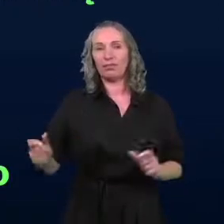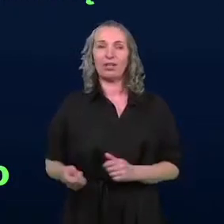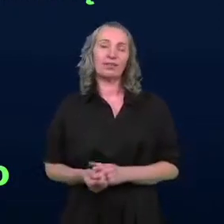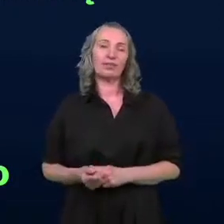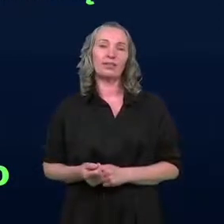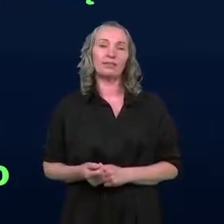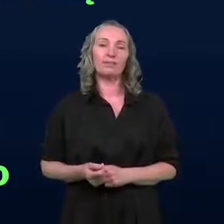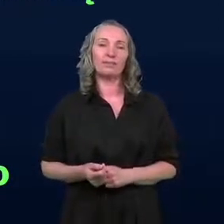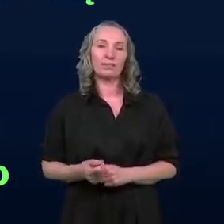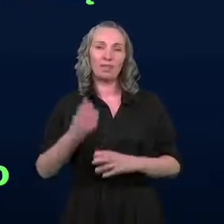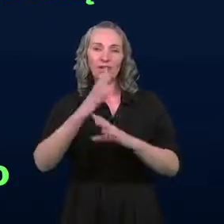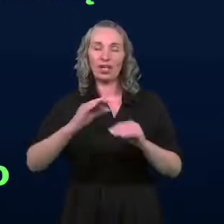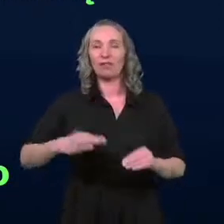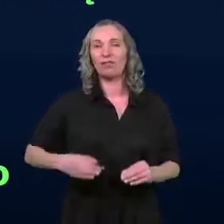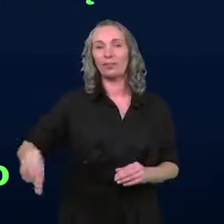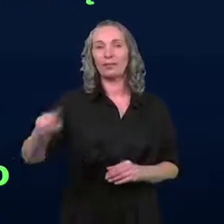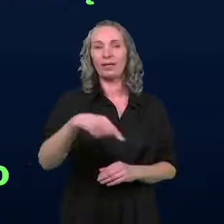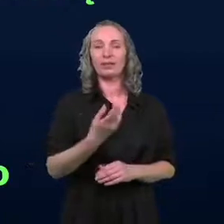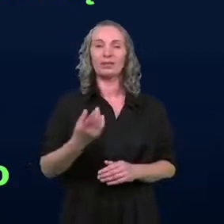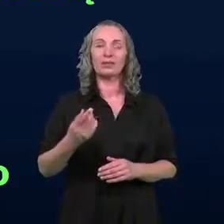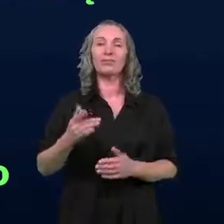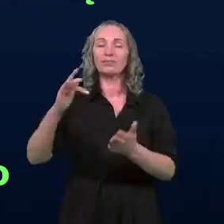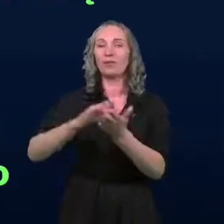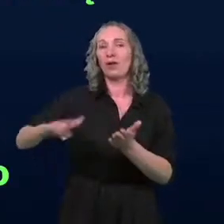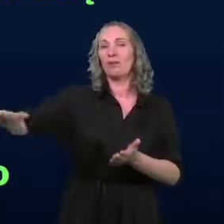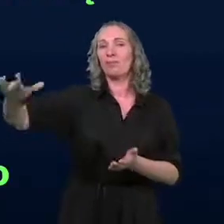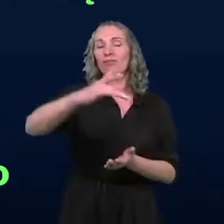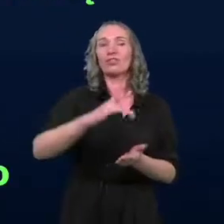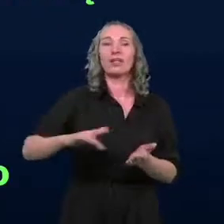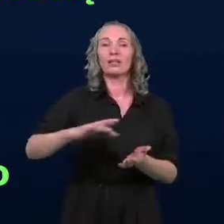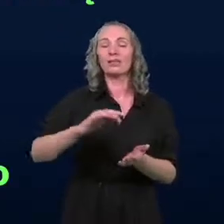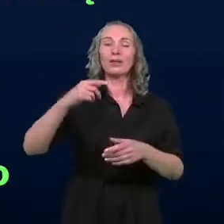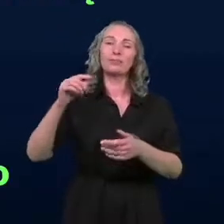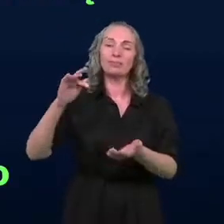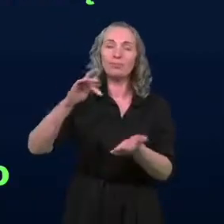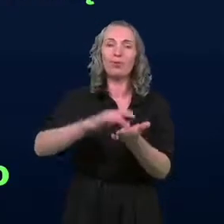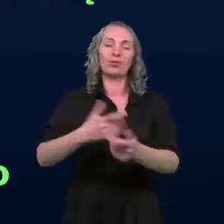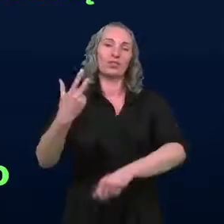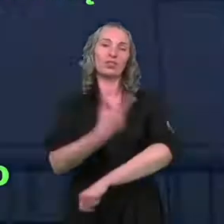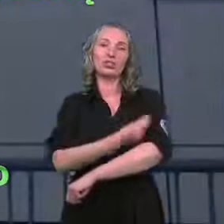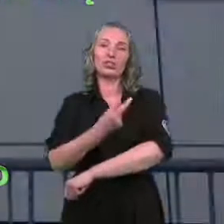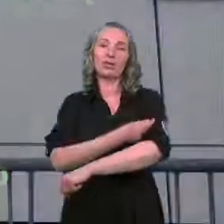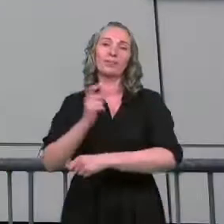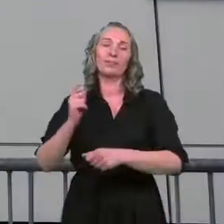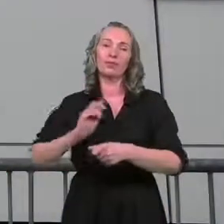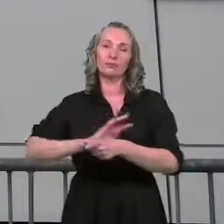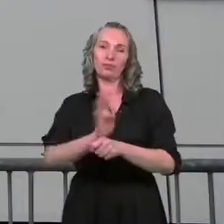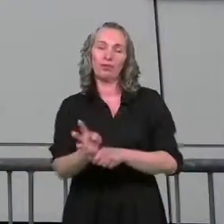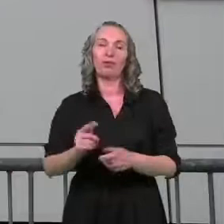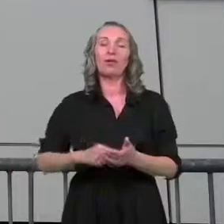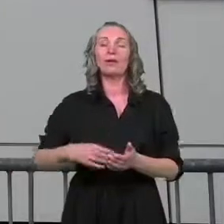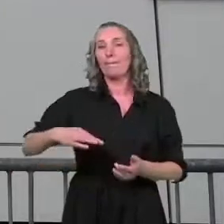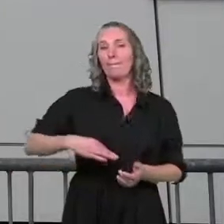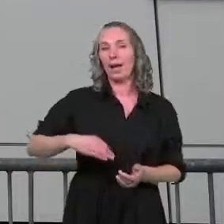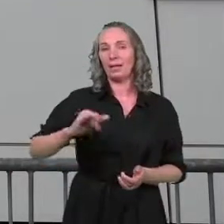szanowni państwo, powszechny punkt szczepień przeciwko COVID-19. Z panią prezydent żeśmy